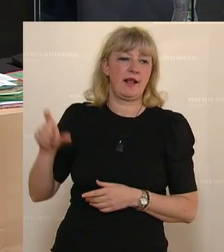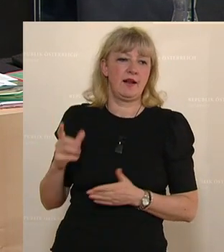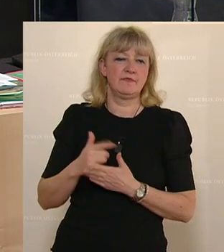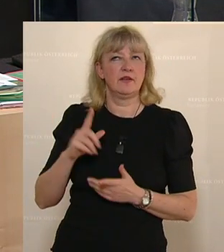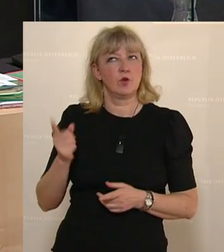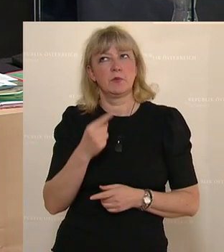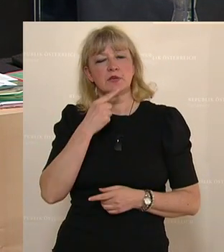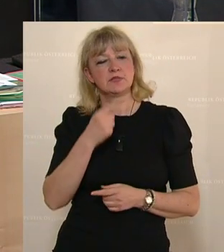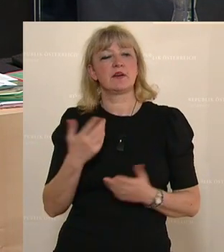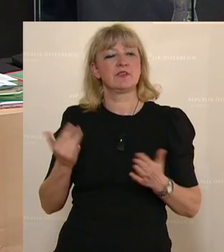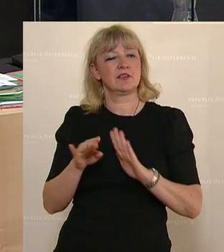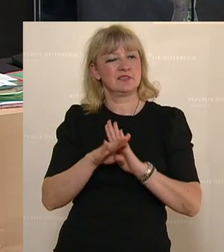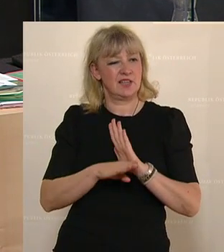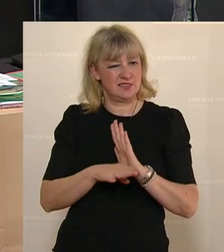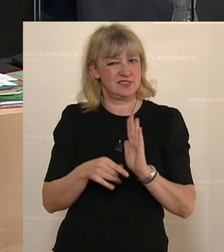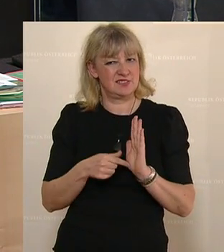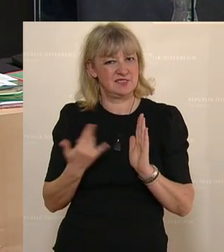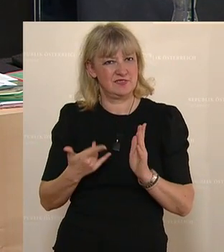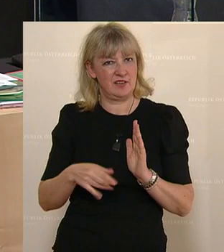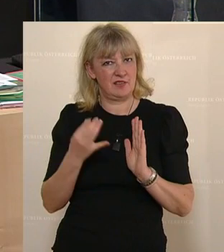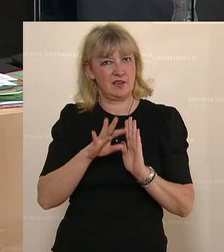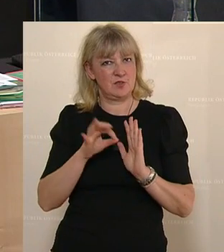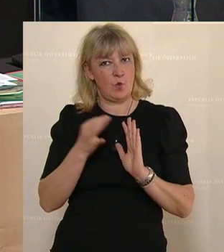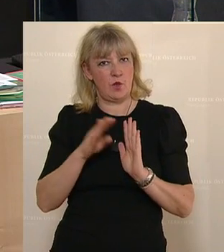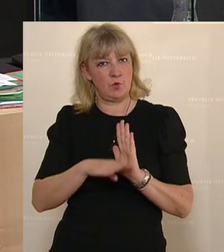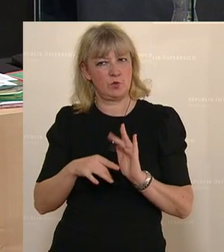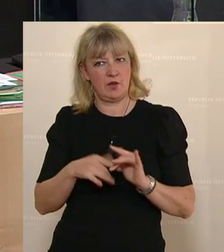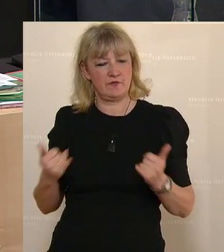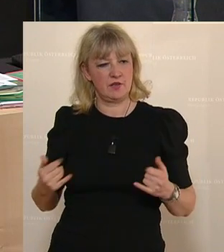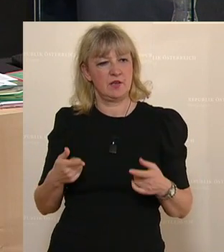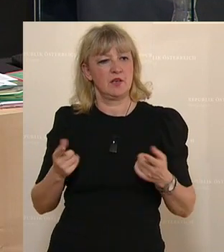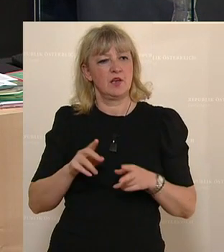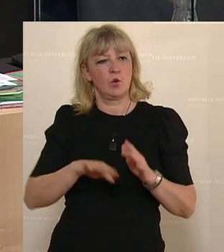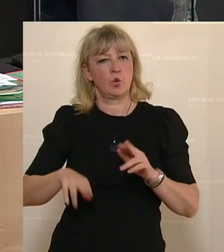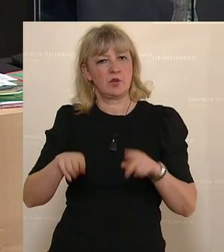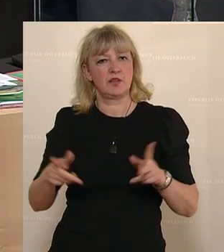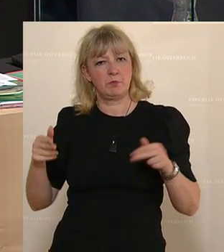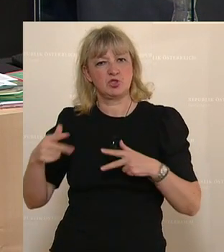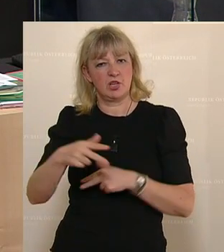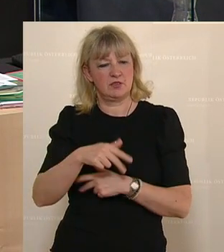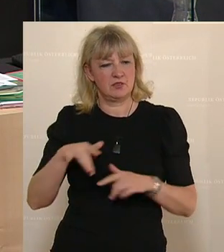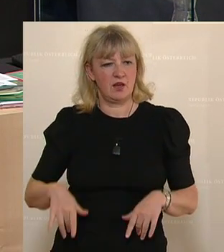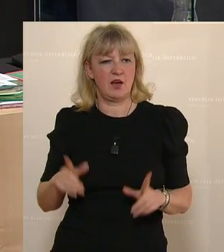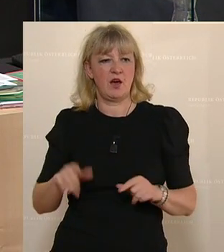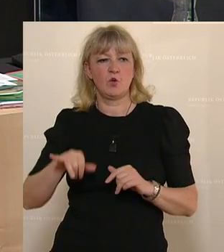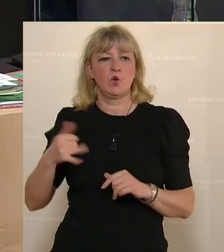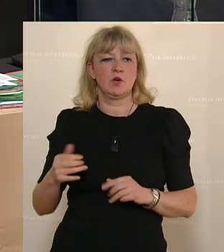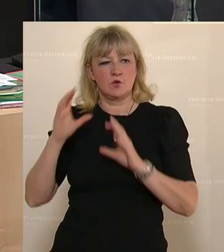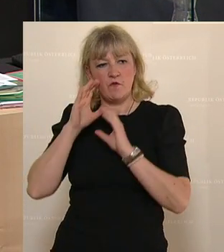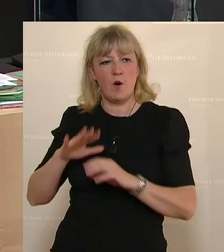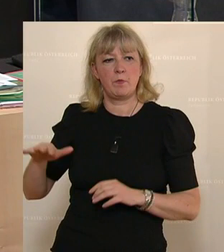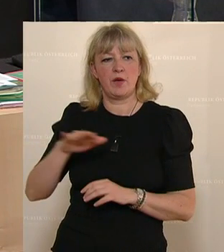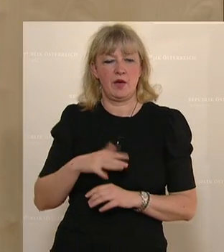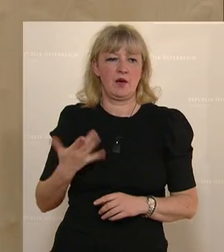angerissen, wie mit den Gesetzen, die hier auf der Tagesordnung stehen, die Grundrechte beschnitten werden. Und auch die Juristen auf der ÖVP